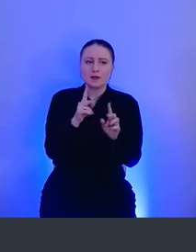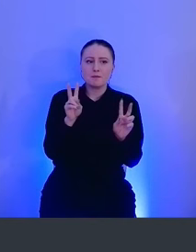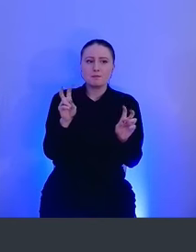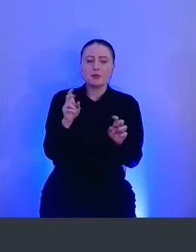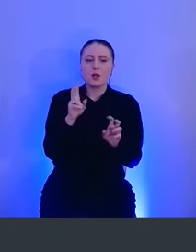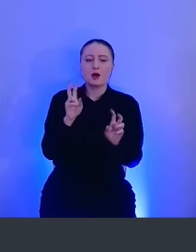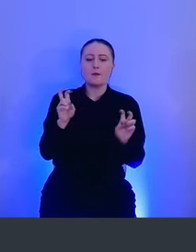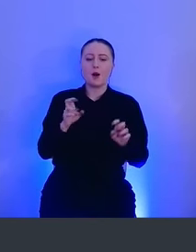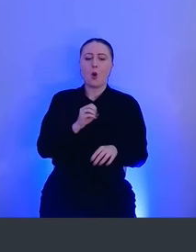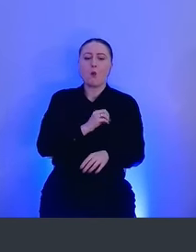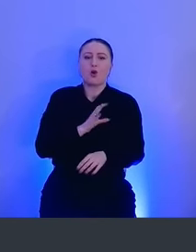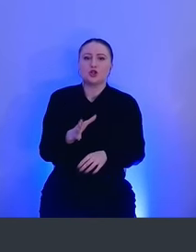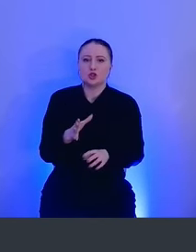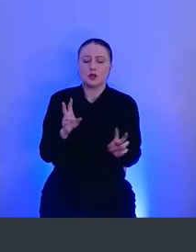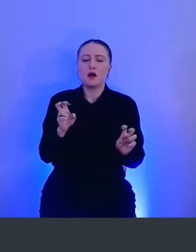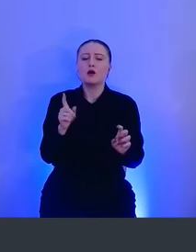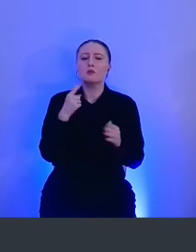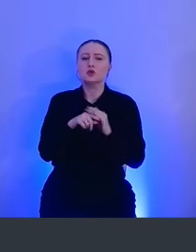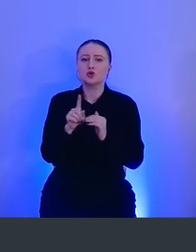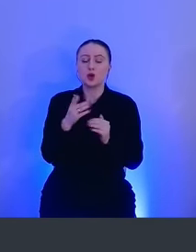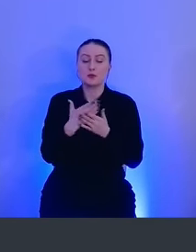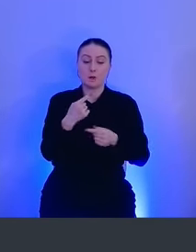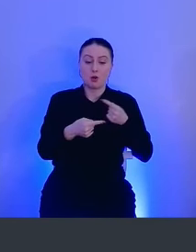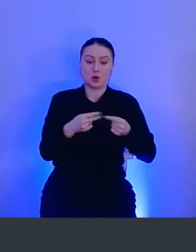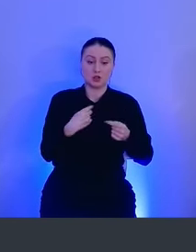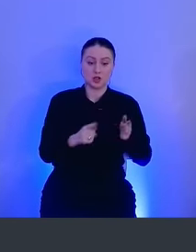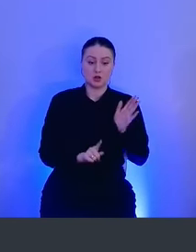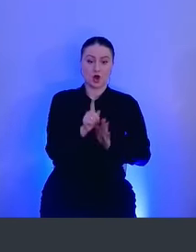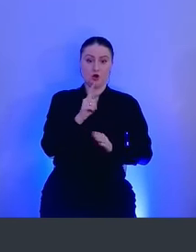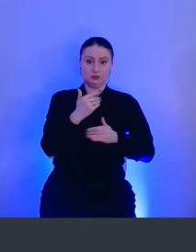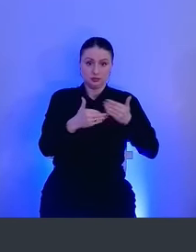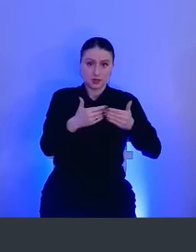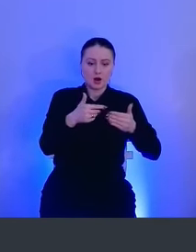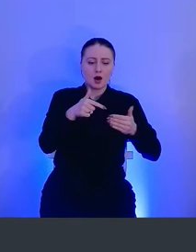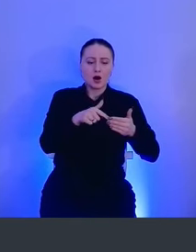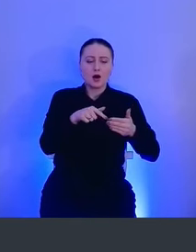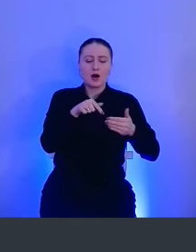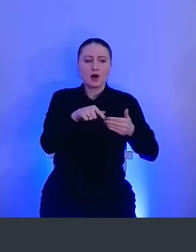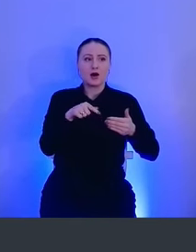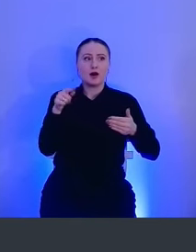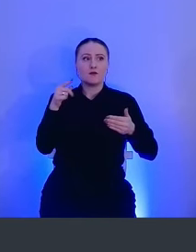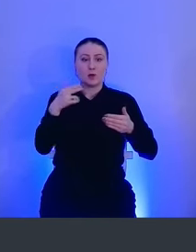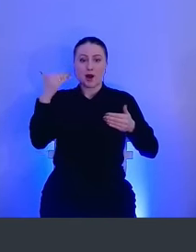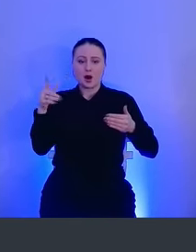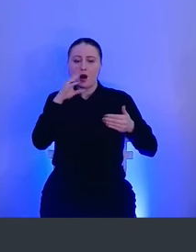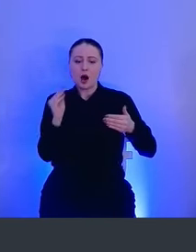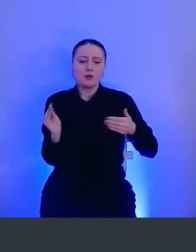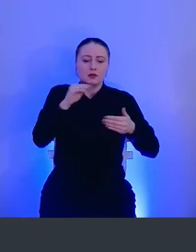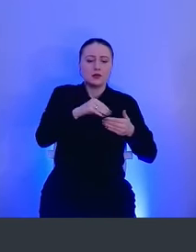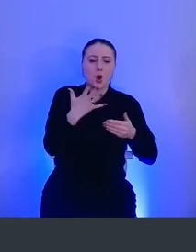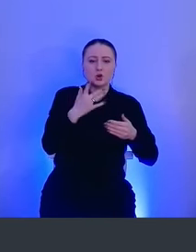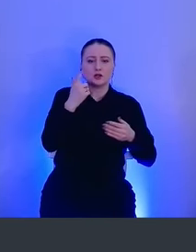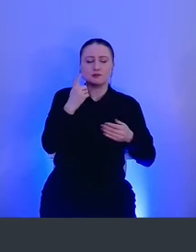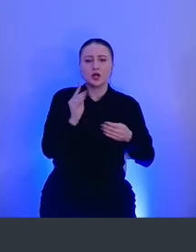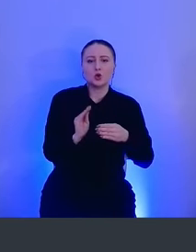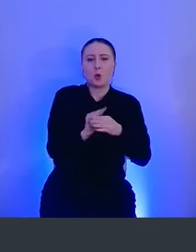обогащения. То есть если есть какой-то процесс, который запускается, в него RedConnery Mac Monitor может докинуть какую-то дополнительную справочную